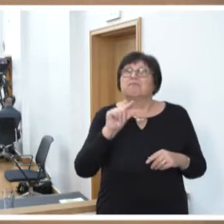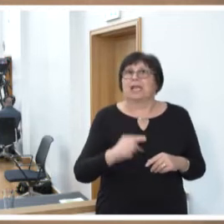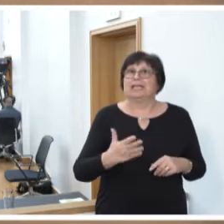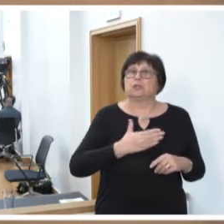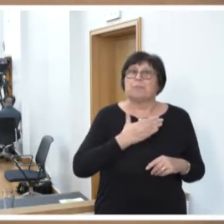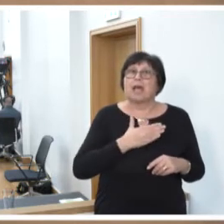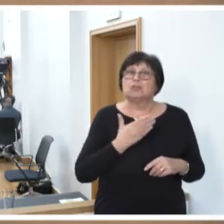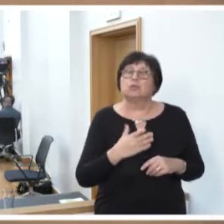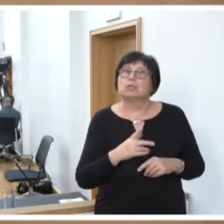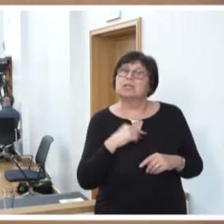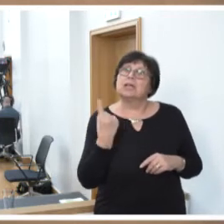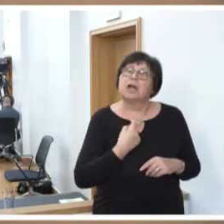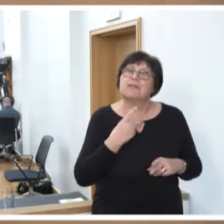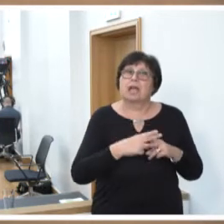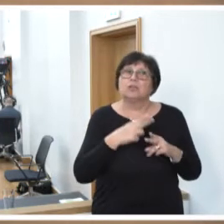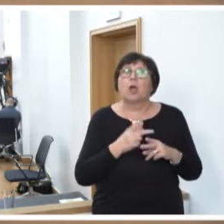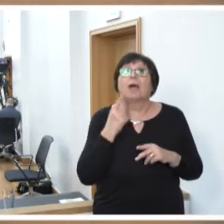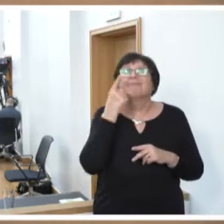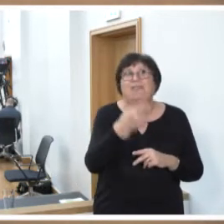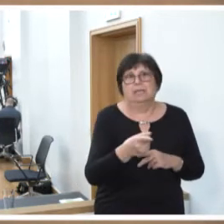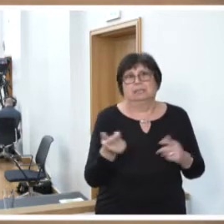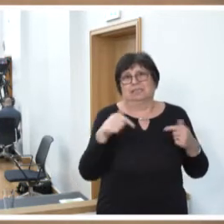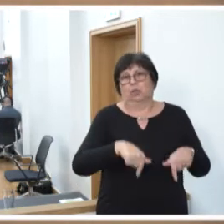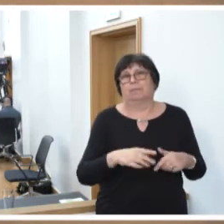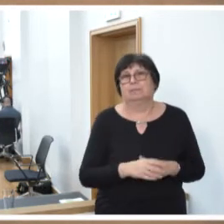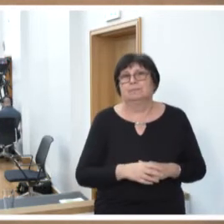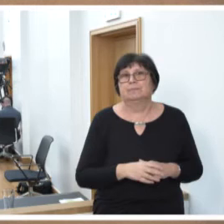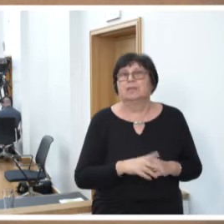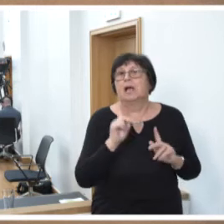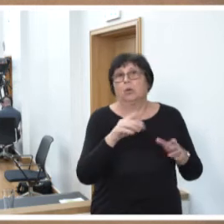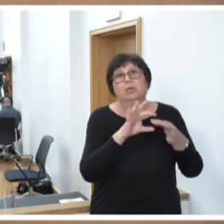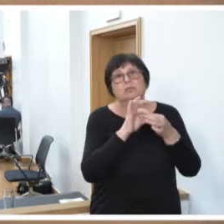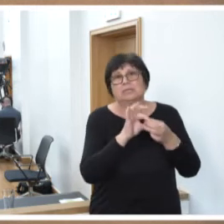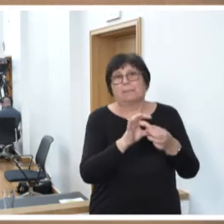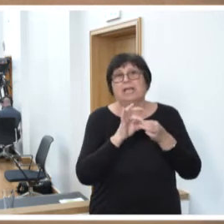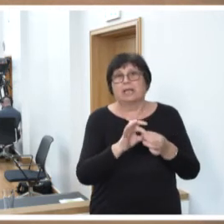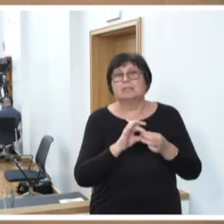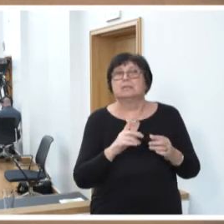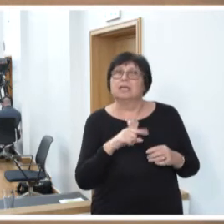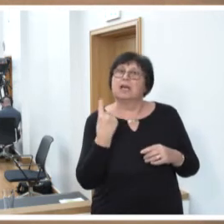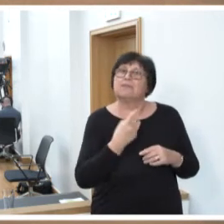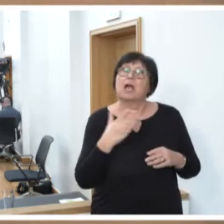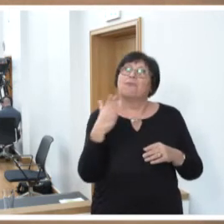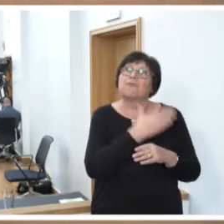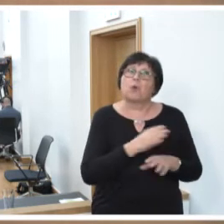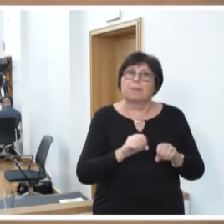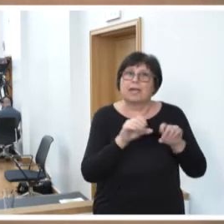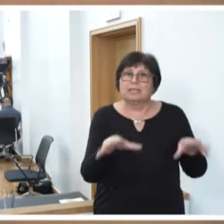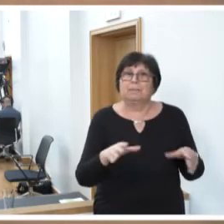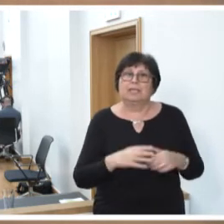finde ich, dass wir noch am weitesten gekommen sind. Das hängt damit zusammen, dass wir auch vor der Pandemie